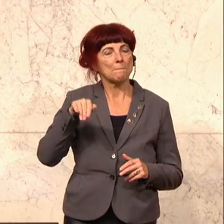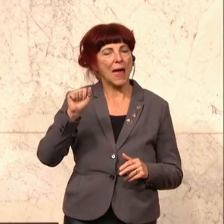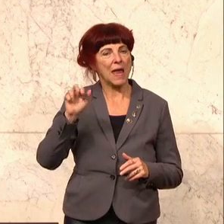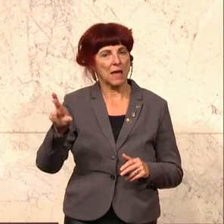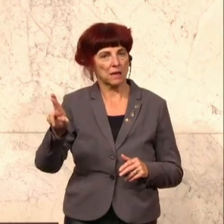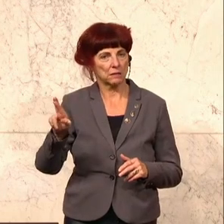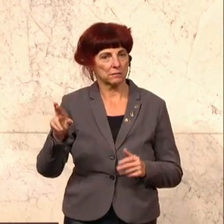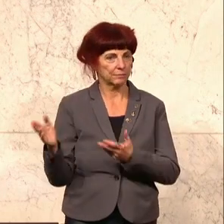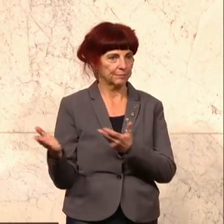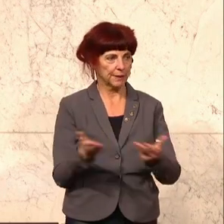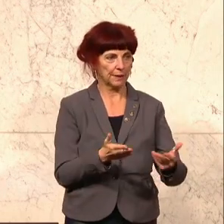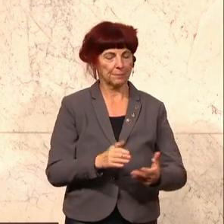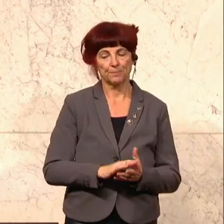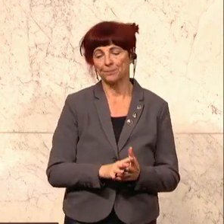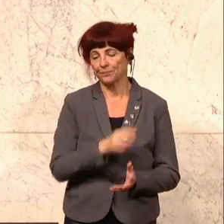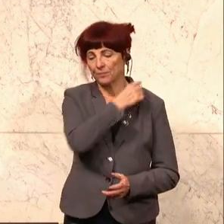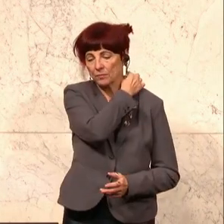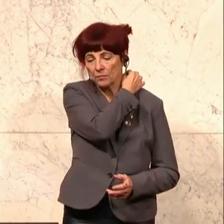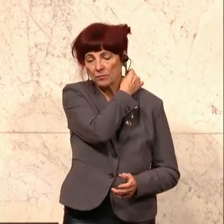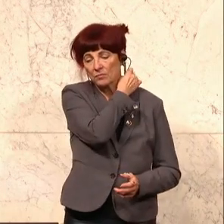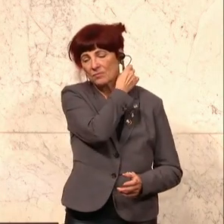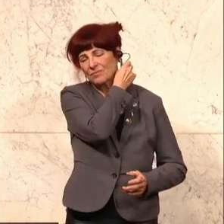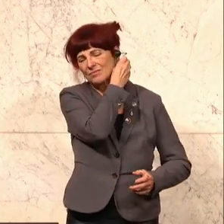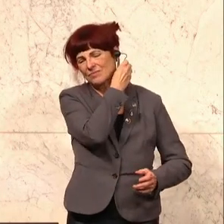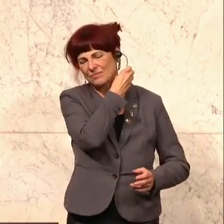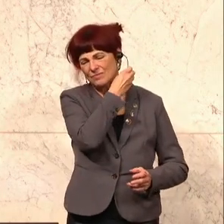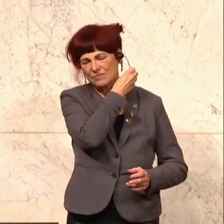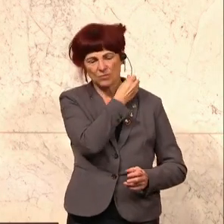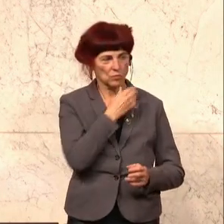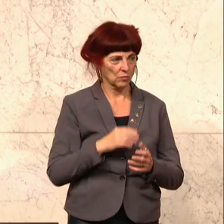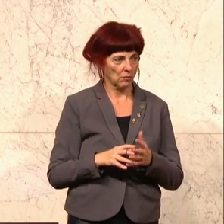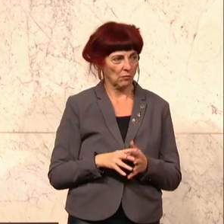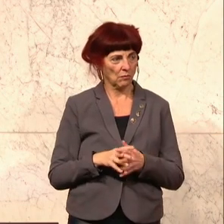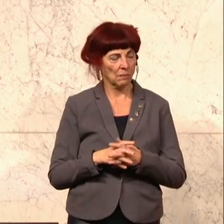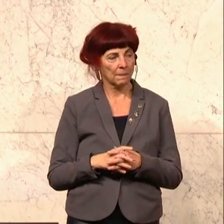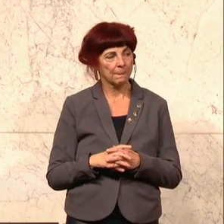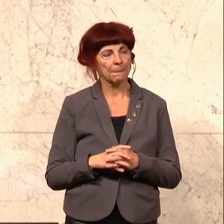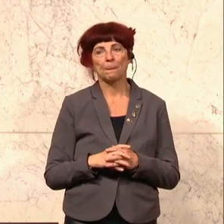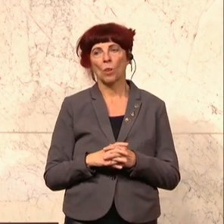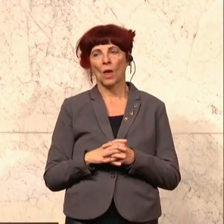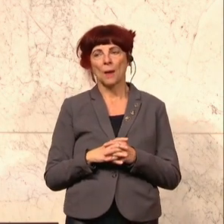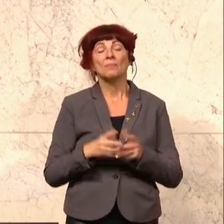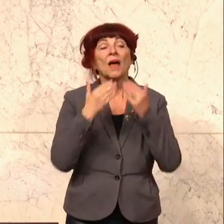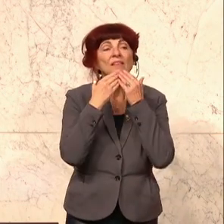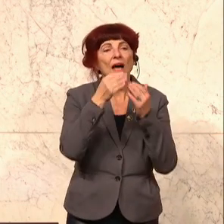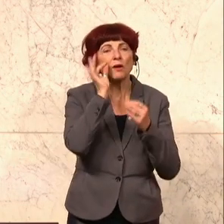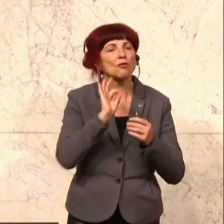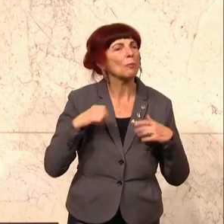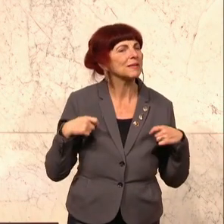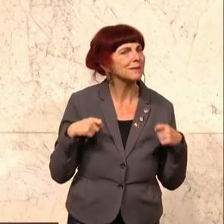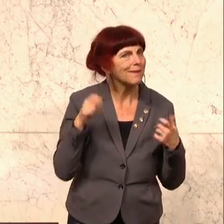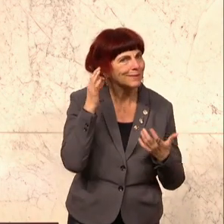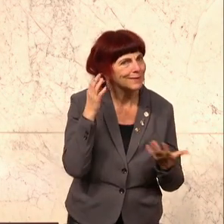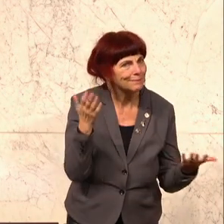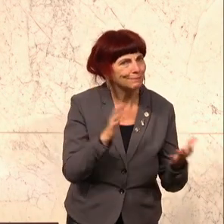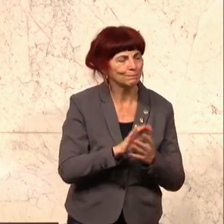Und am Wort ist Georg Bürstmeier von den Grünen. Er ist Sprecher für innere Sicherheit und Asylpolitik. Danke Frau Präsidentin,